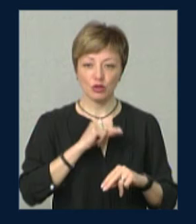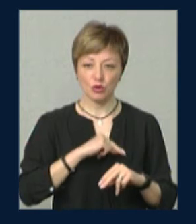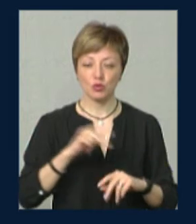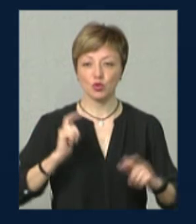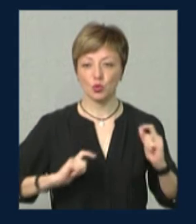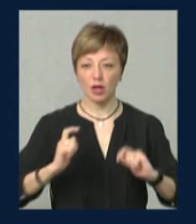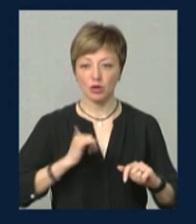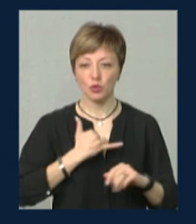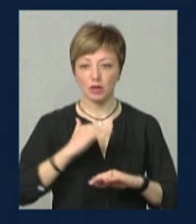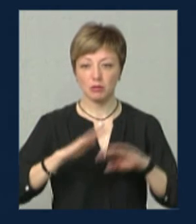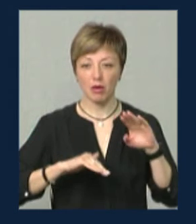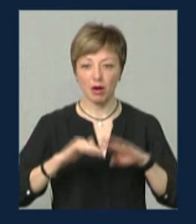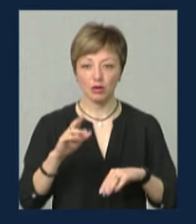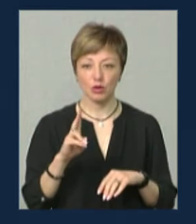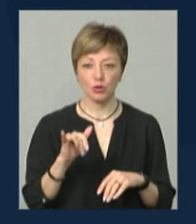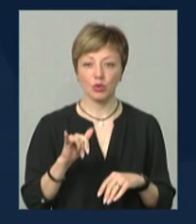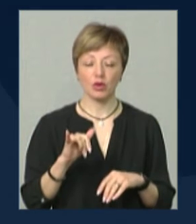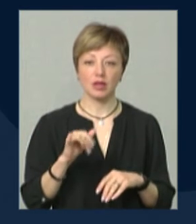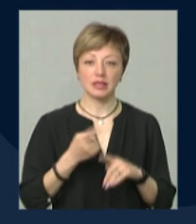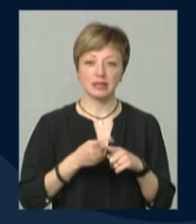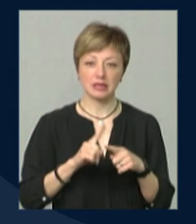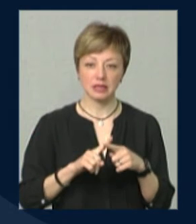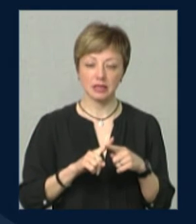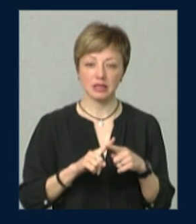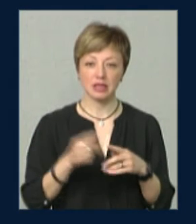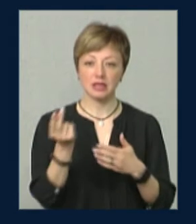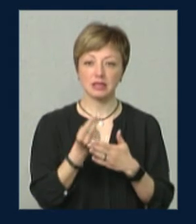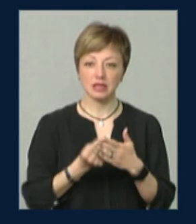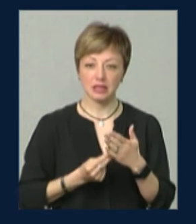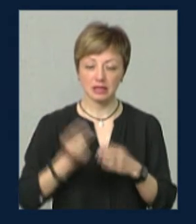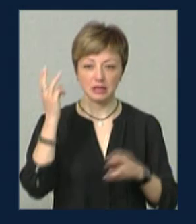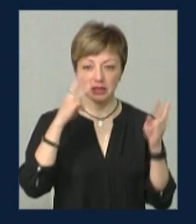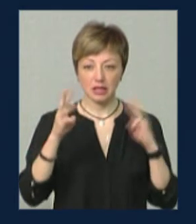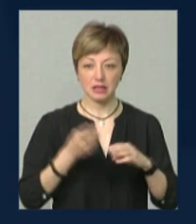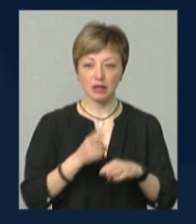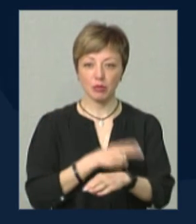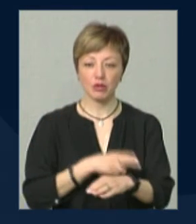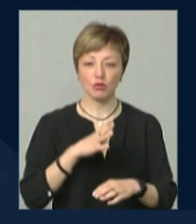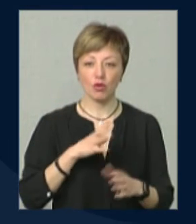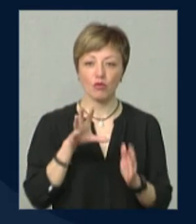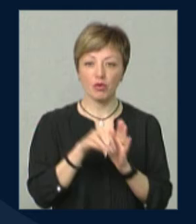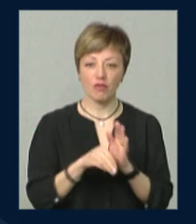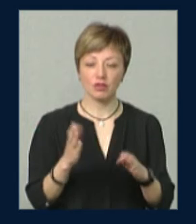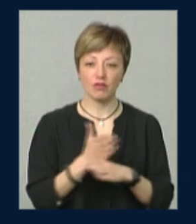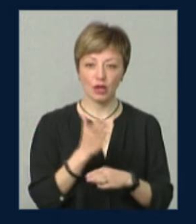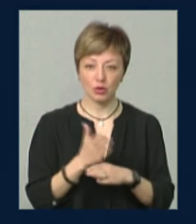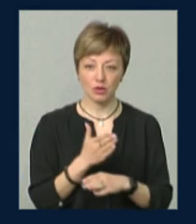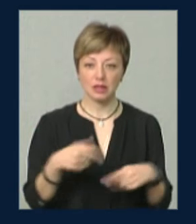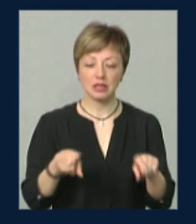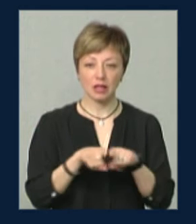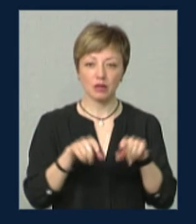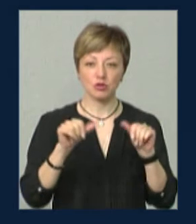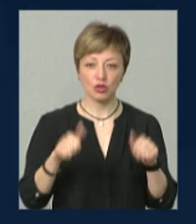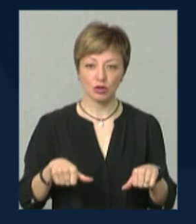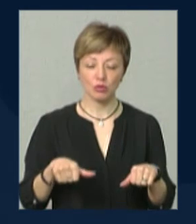там студенти у нас проходять практику, і ці її ескізи, дизайн шкарпеток було впроваджено і виготовлено, тобто вона таким